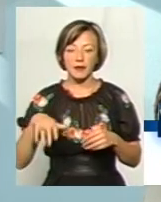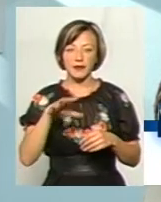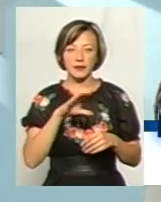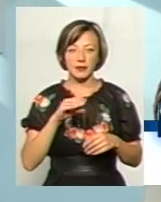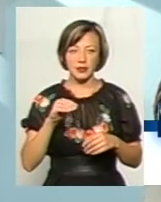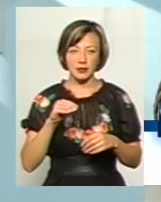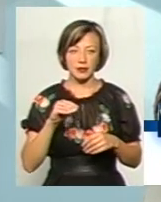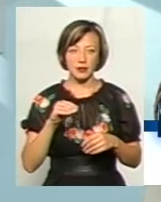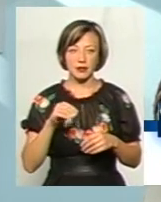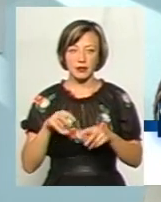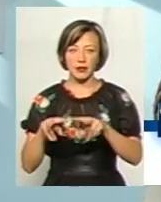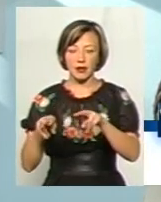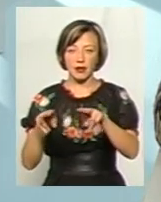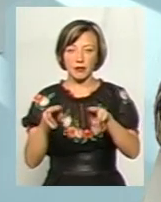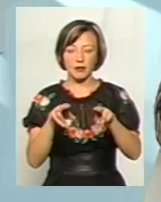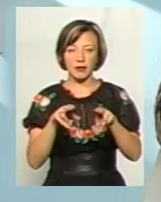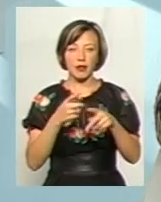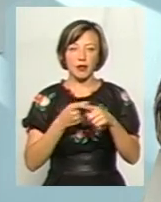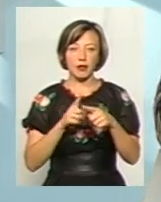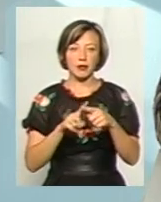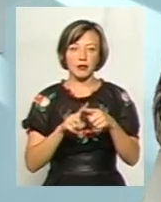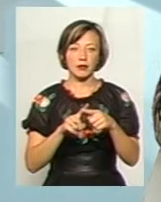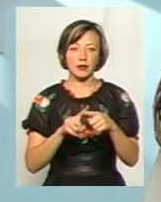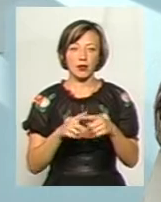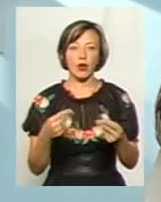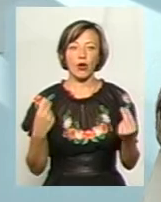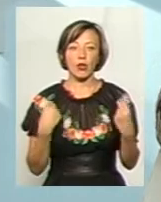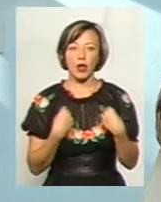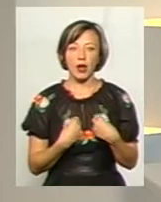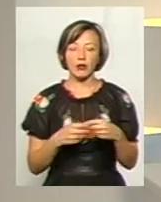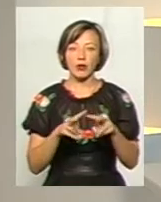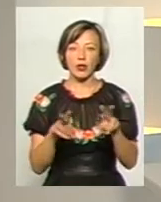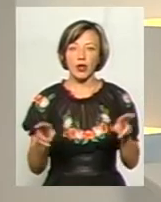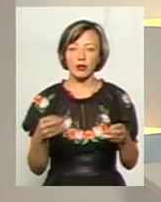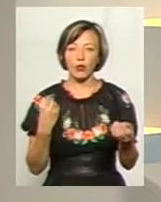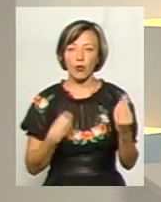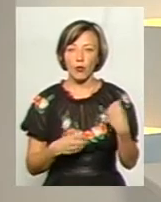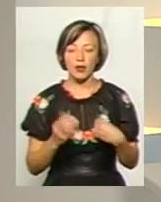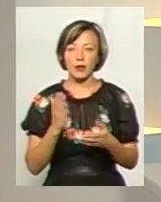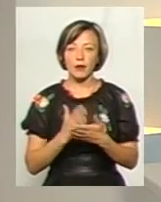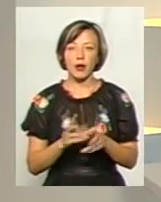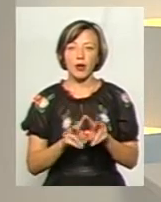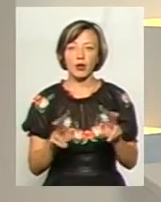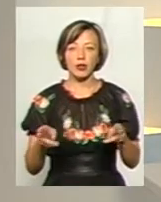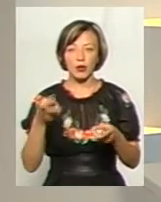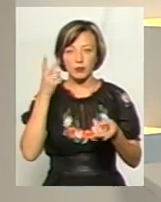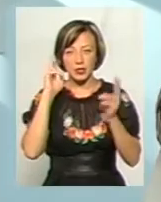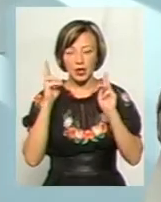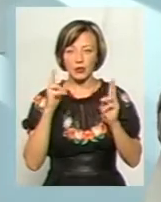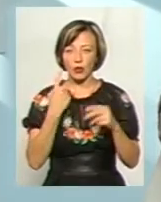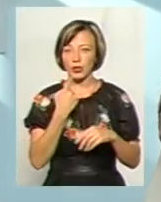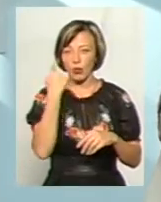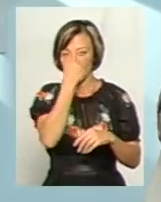обличчя повністю. Ми однодумці. Але ми повністю одягнені в однаковий одяг, маємо однакові зачіски, одне